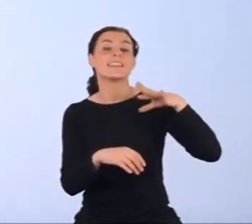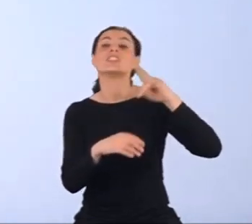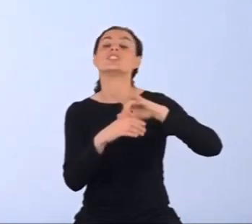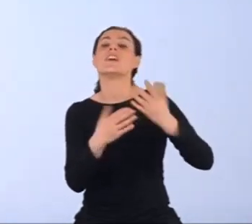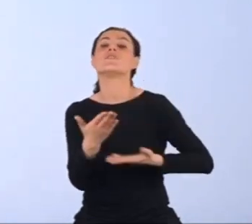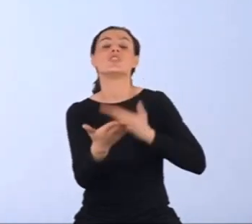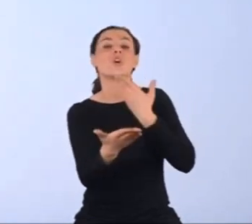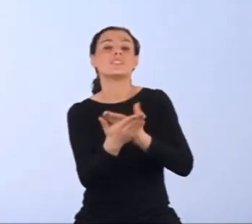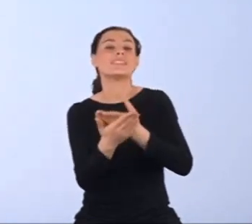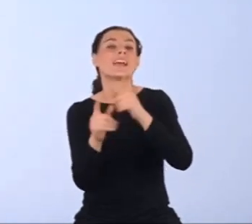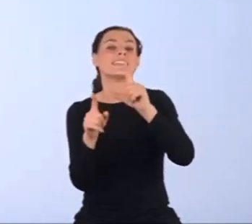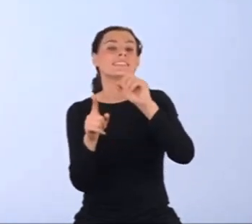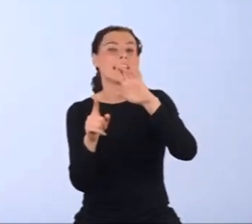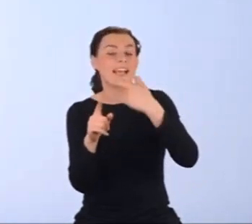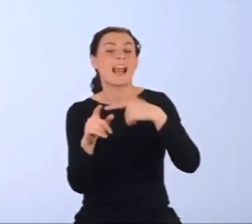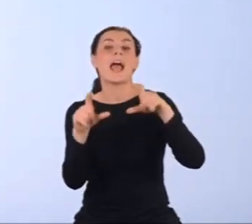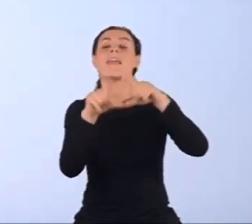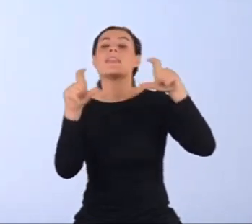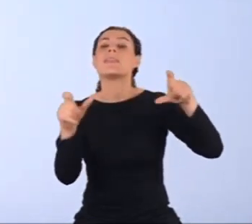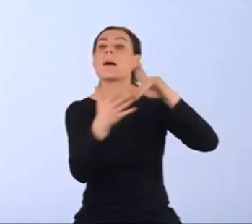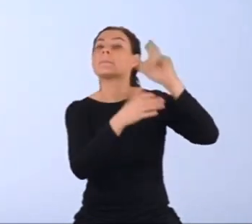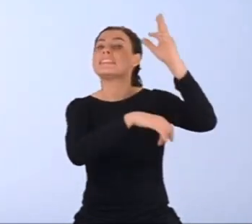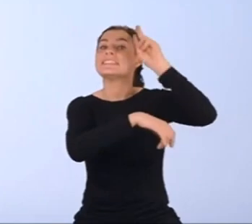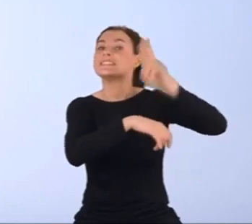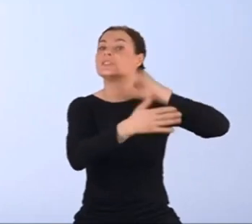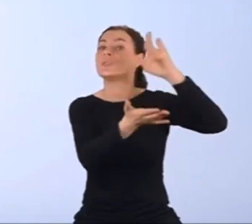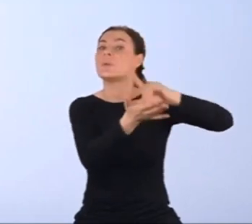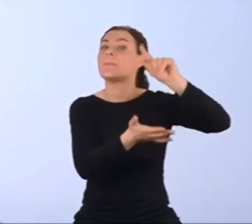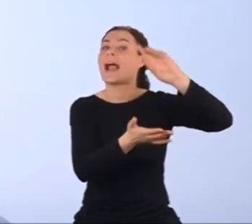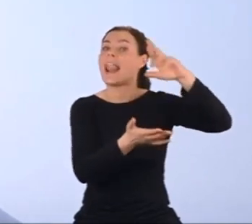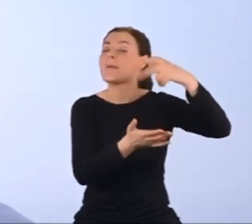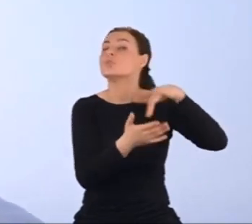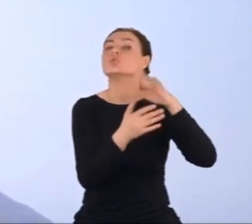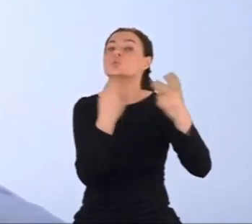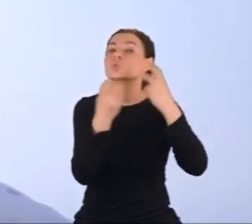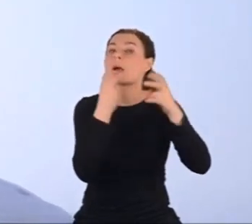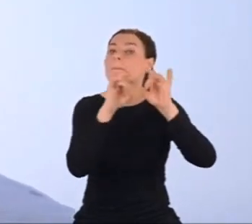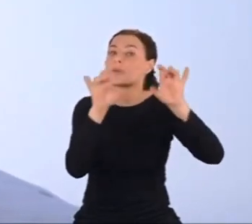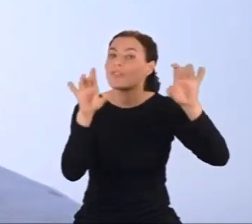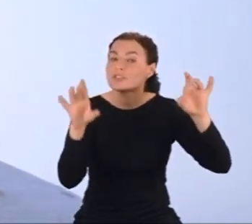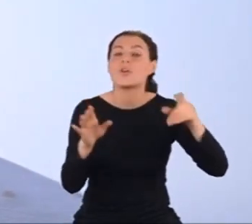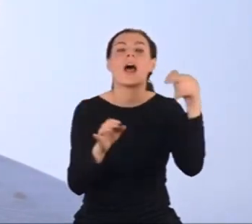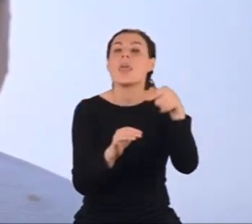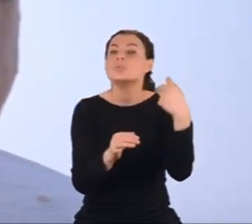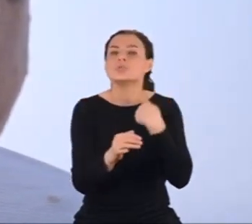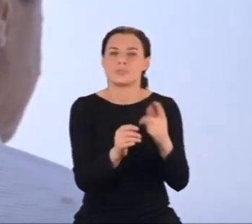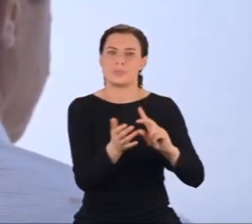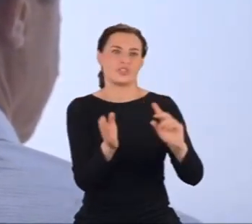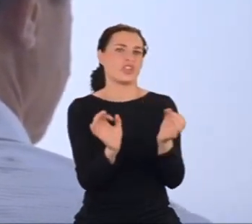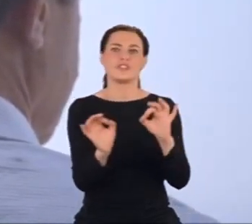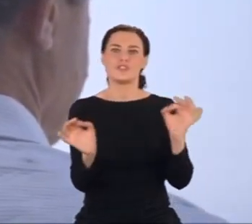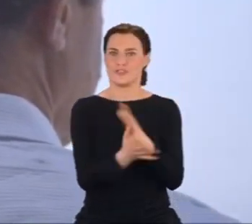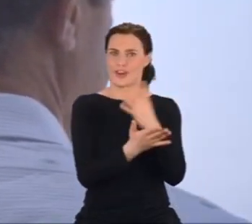Instytut Fizyki w Palermo szuka profesora, ale kandydat musi przedstawić świeżą pracę naukową.